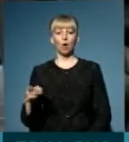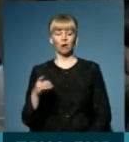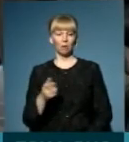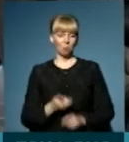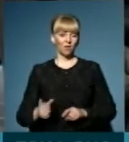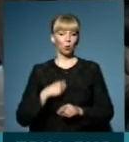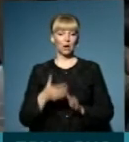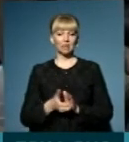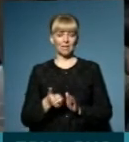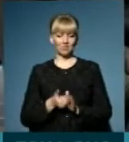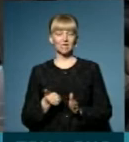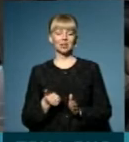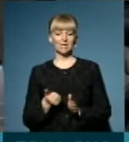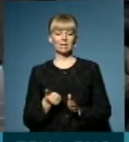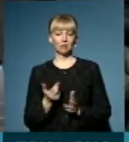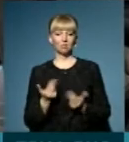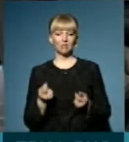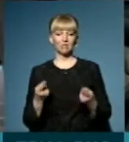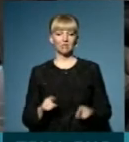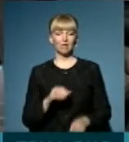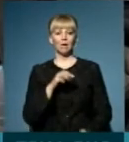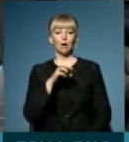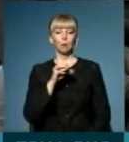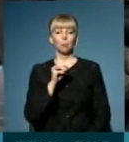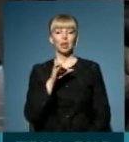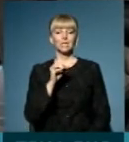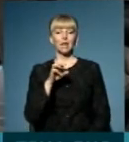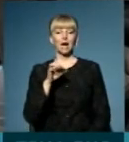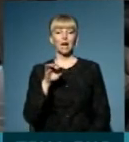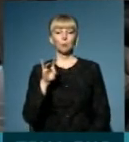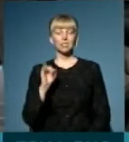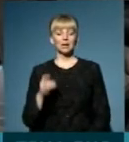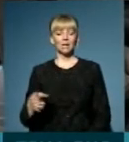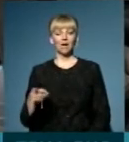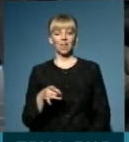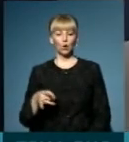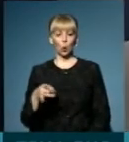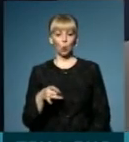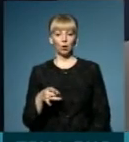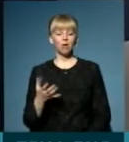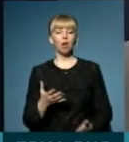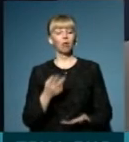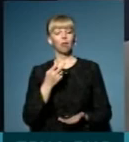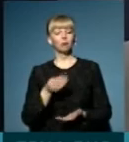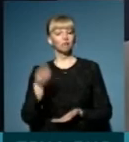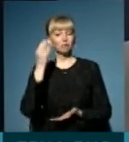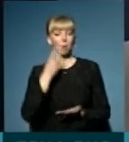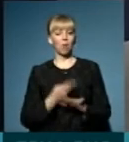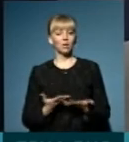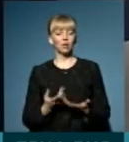переважно у нас дефіцит – це якраз дійсно Бесарабські райони, тобто Сикарянській і Кельмінецькій. І яке бачення